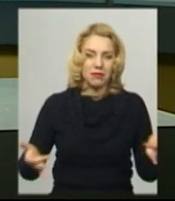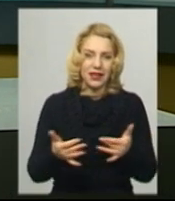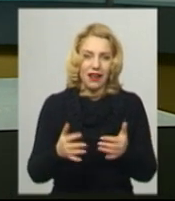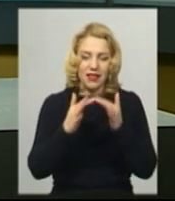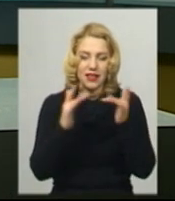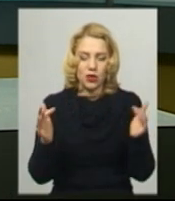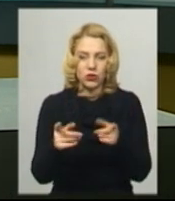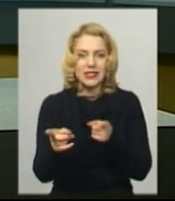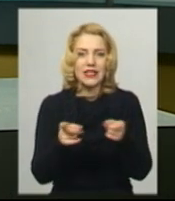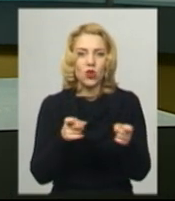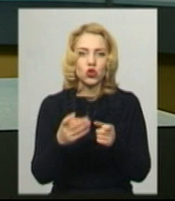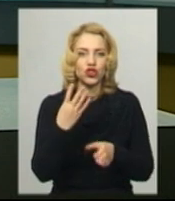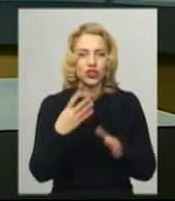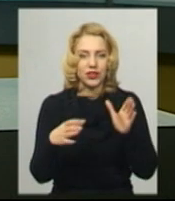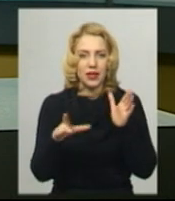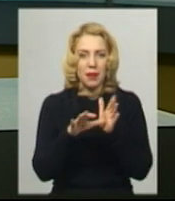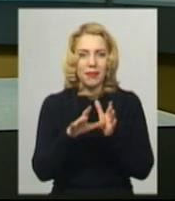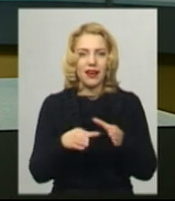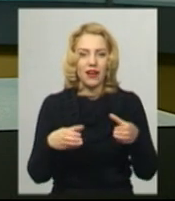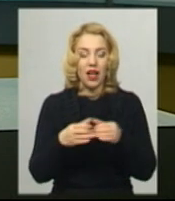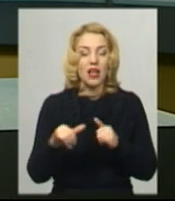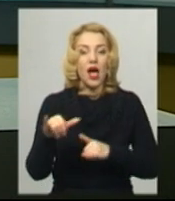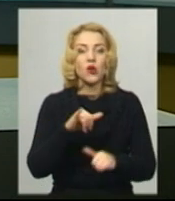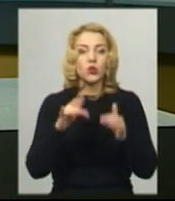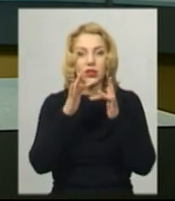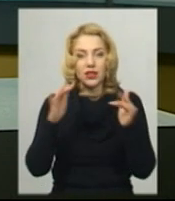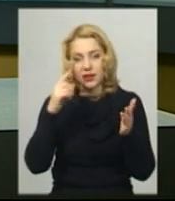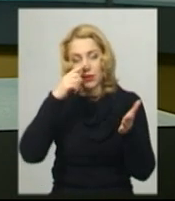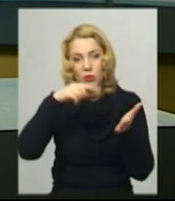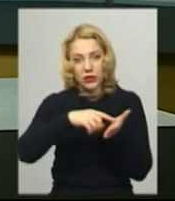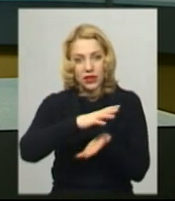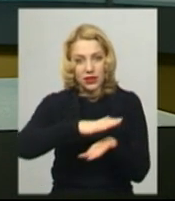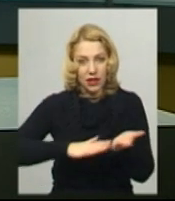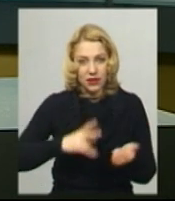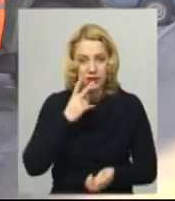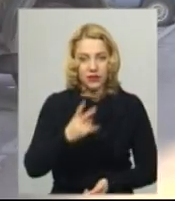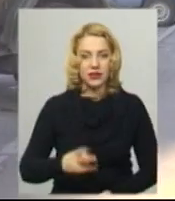4 бригади. Куди прямує новорічна красуня після свят – далі у сюжеті Андрія Гуменого.